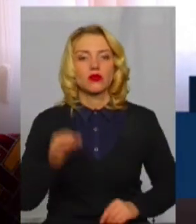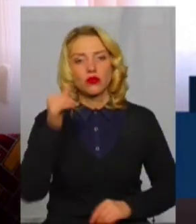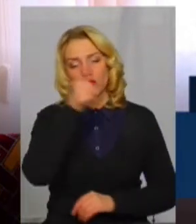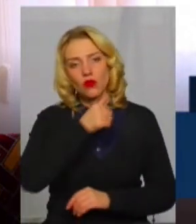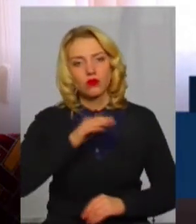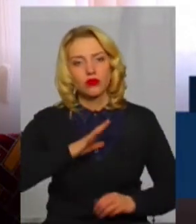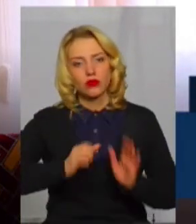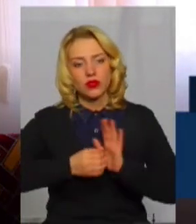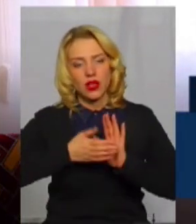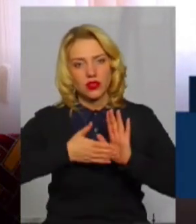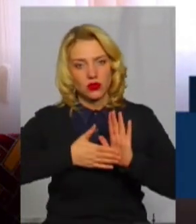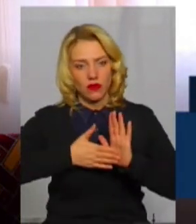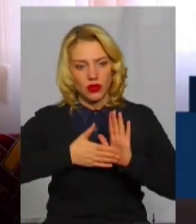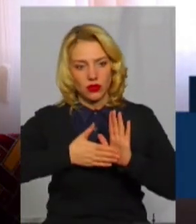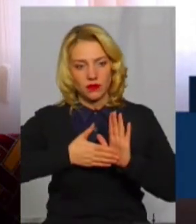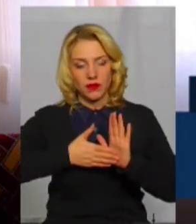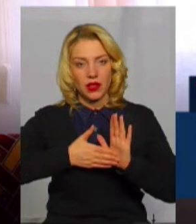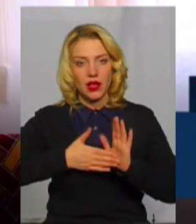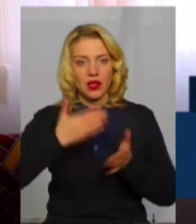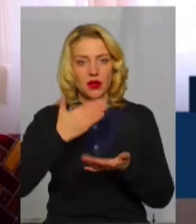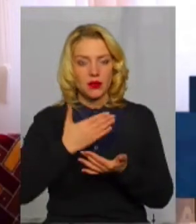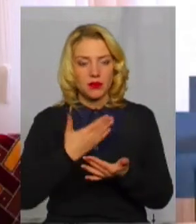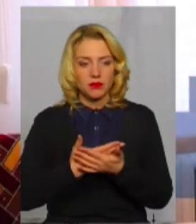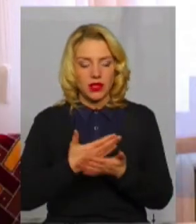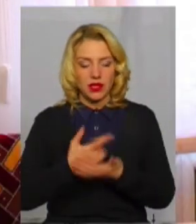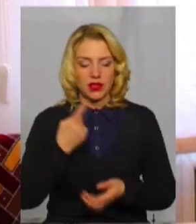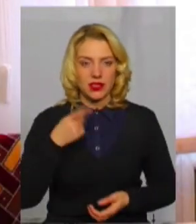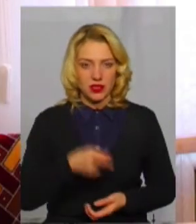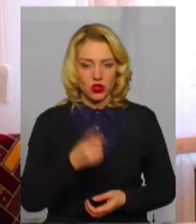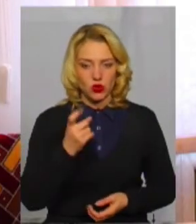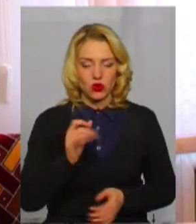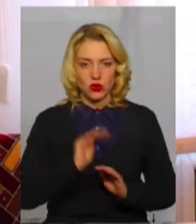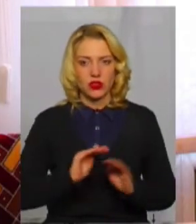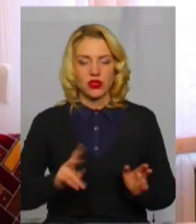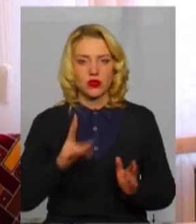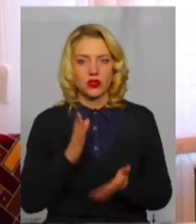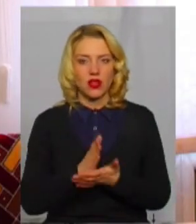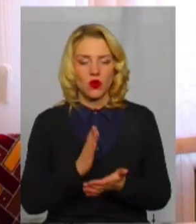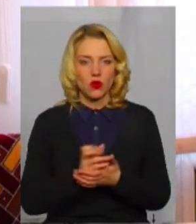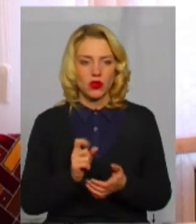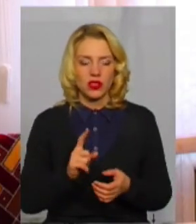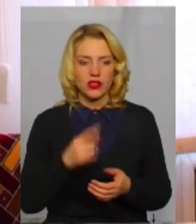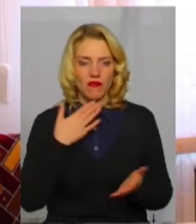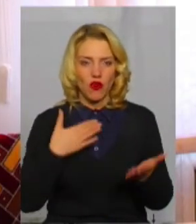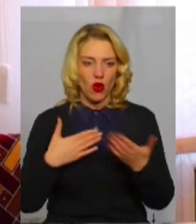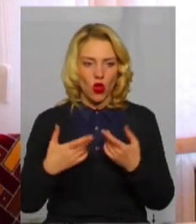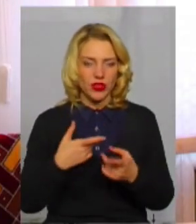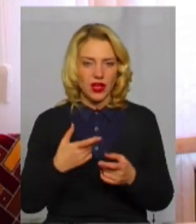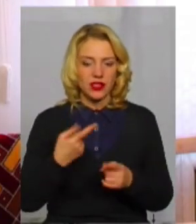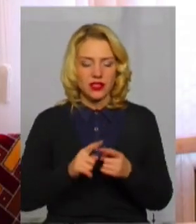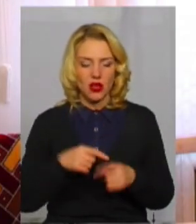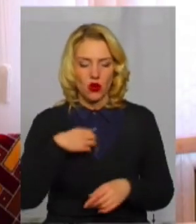зареєстровано біля 1100 дітей, які знаходились в контакті. Це основна така група ризику.